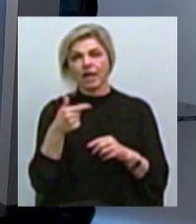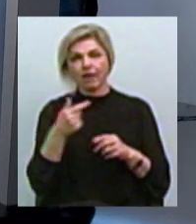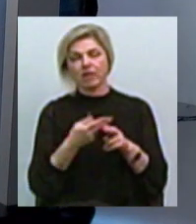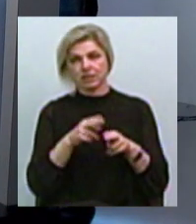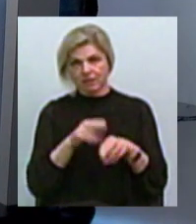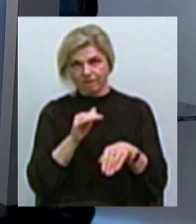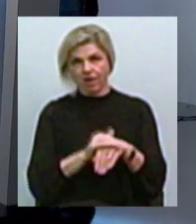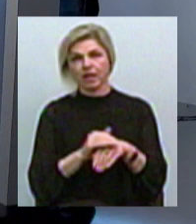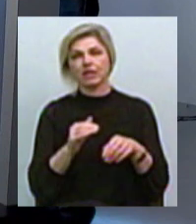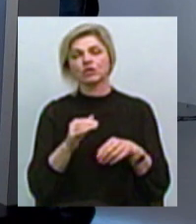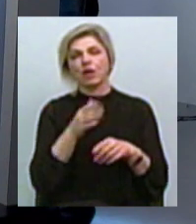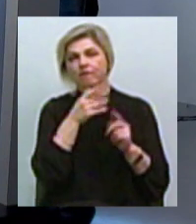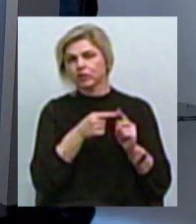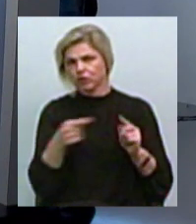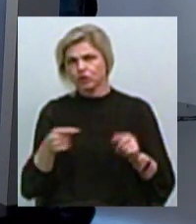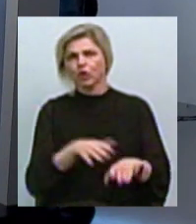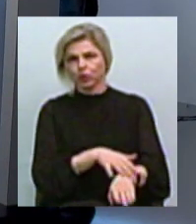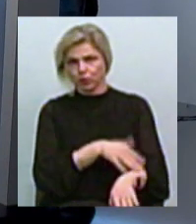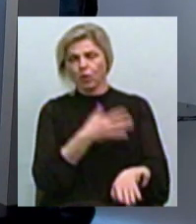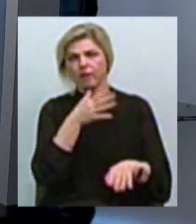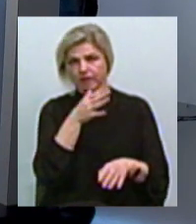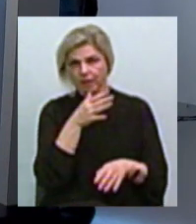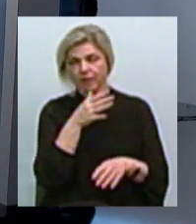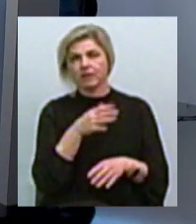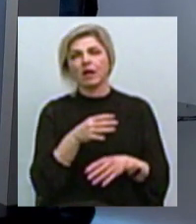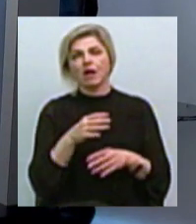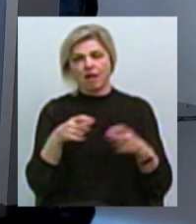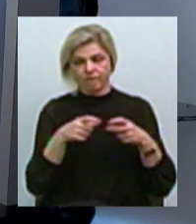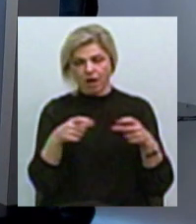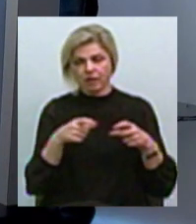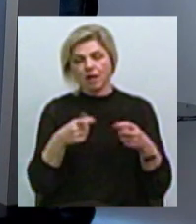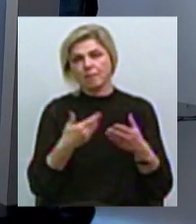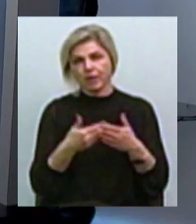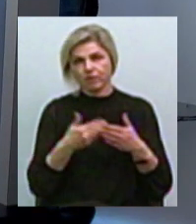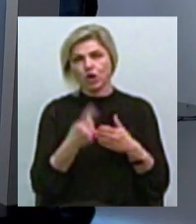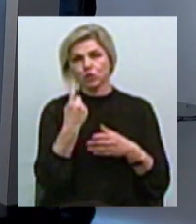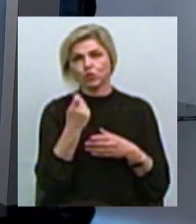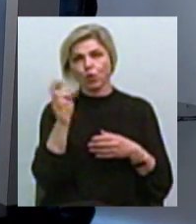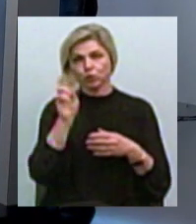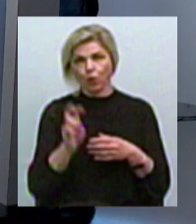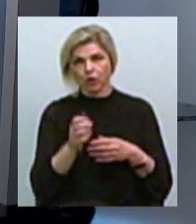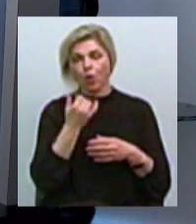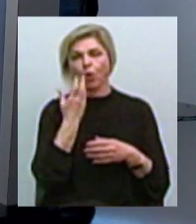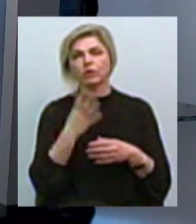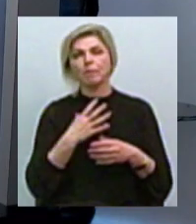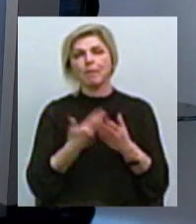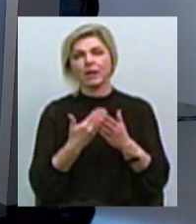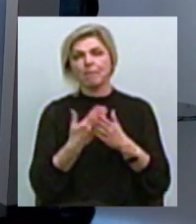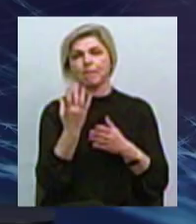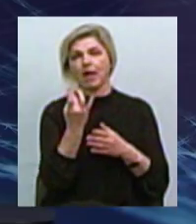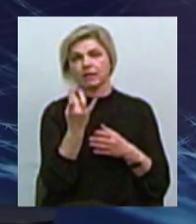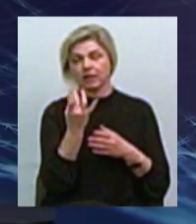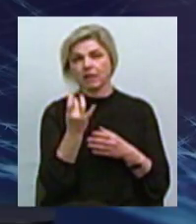фактично протягом дуже великого відрізку часу Еквівалент фактично там десь 100 доларів, коли курс був близько 5 І